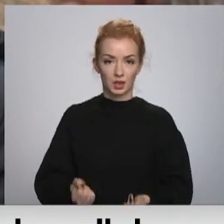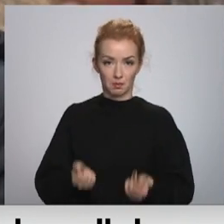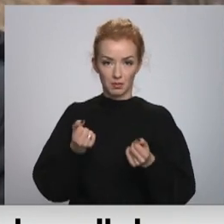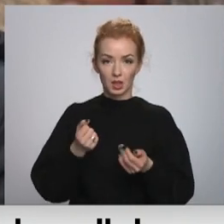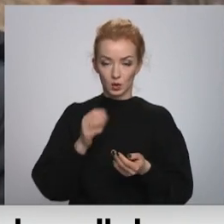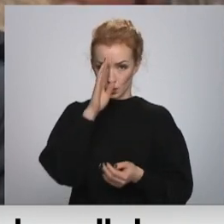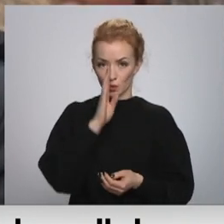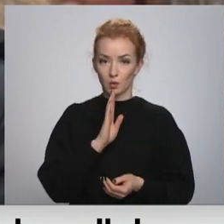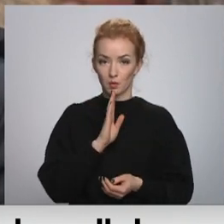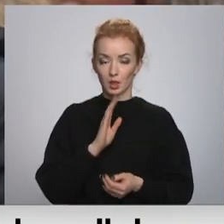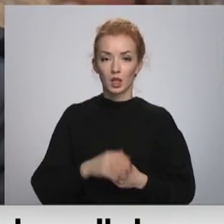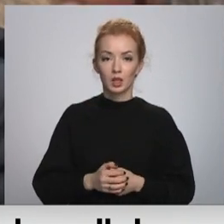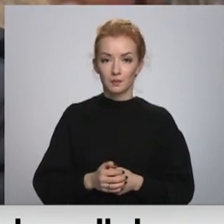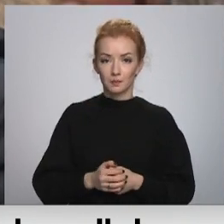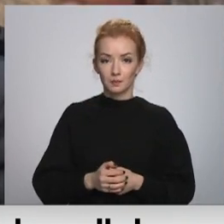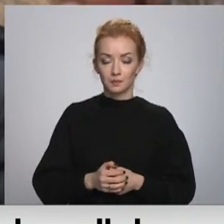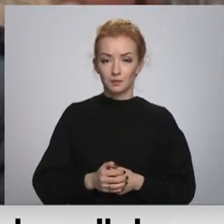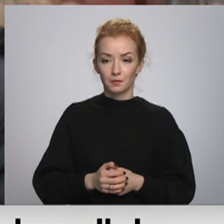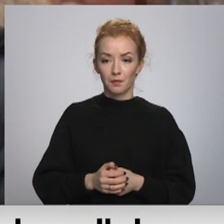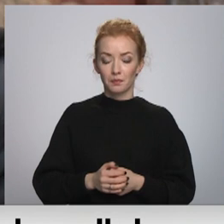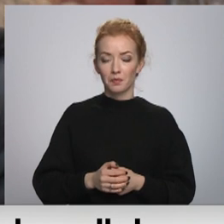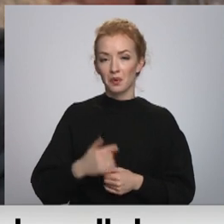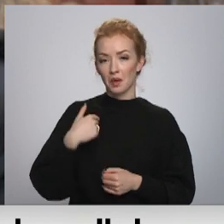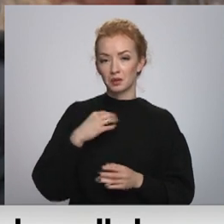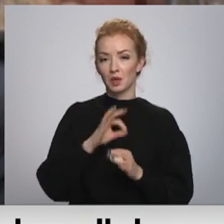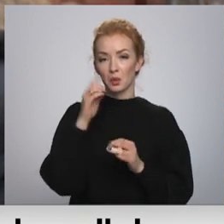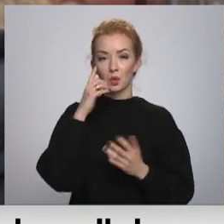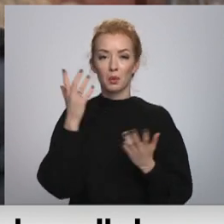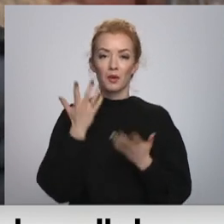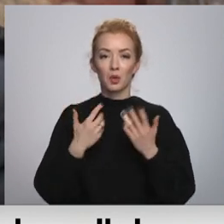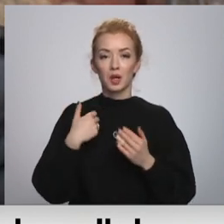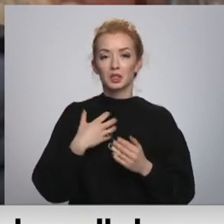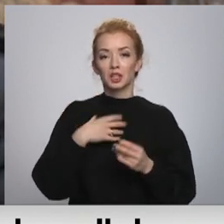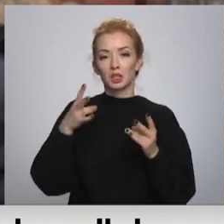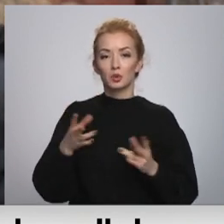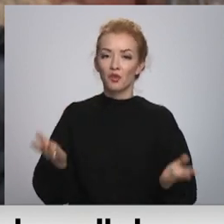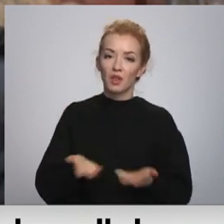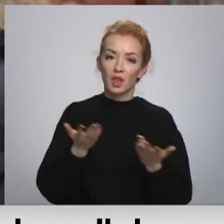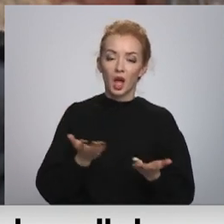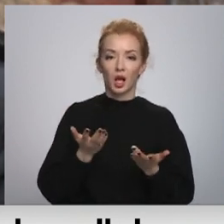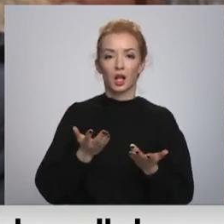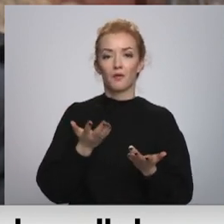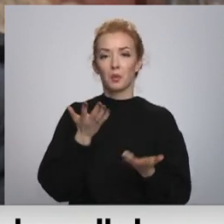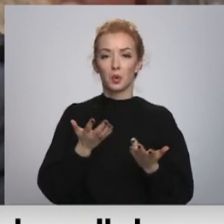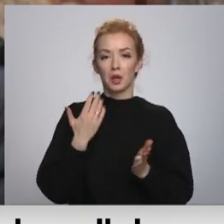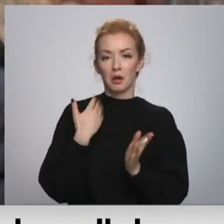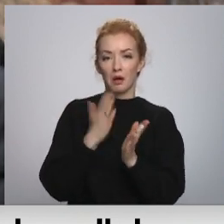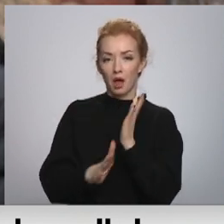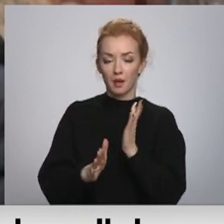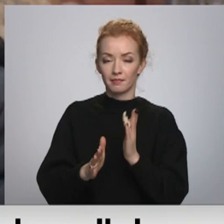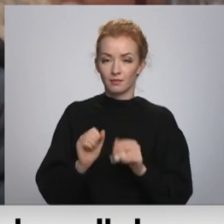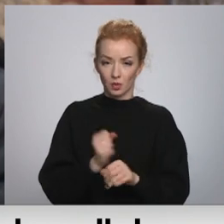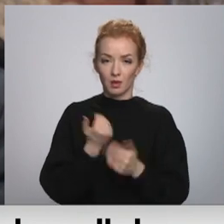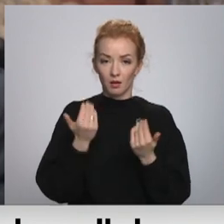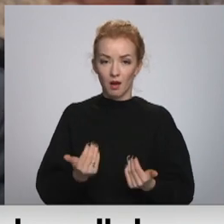tā doma. Varbūt es saslimšu viegli, varbūt tas nekas nebūs. Es